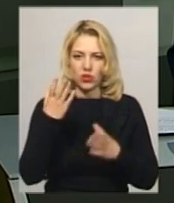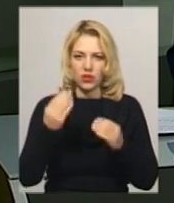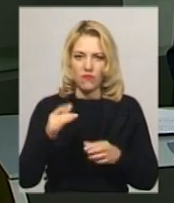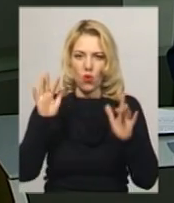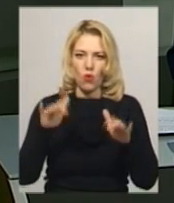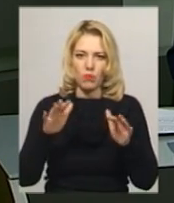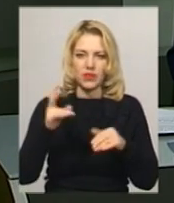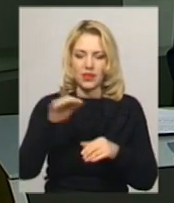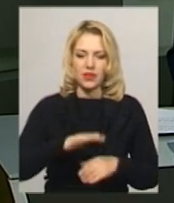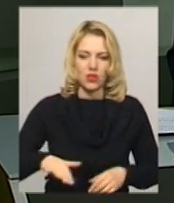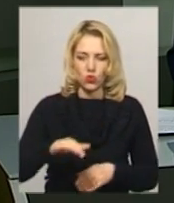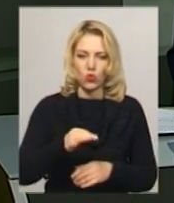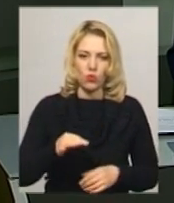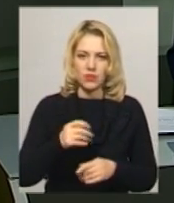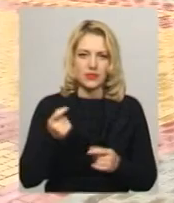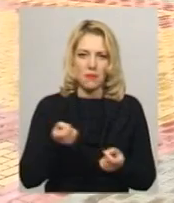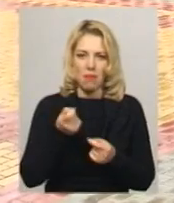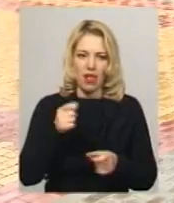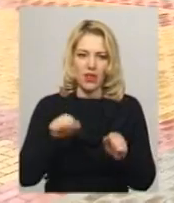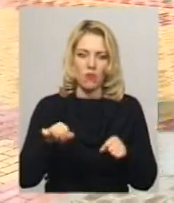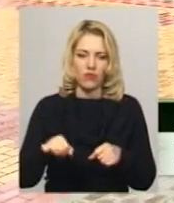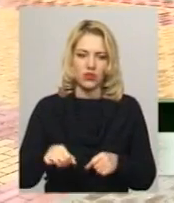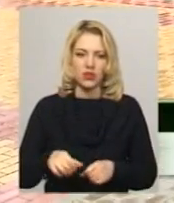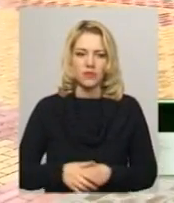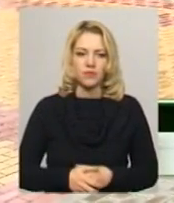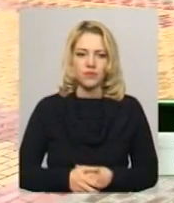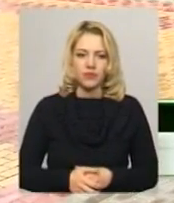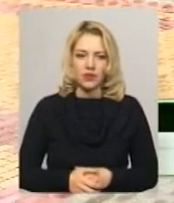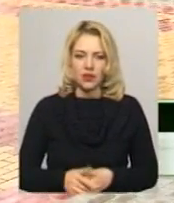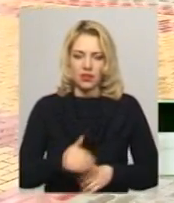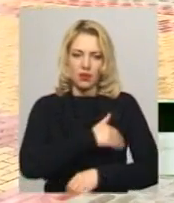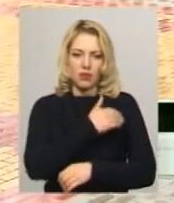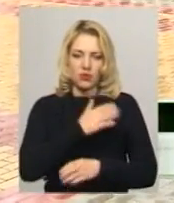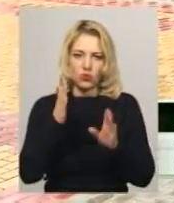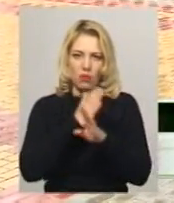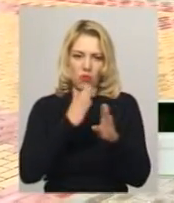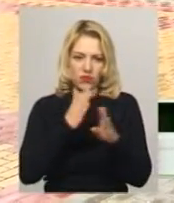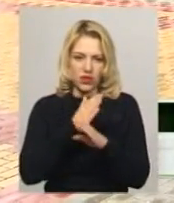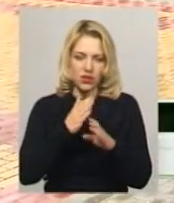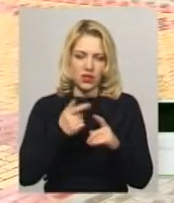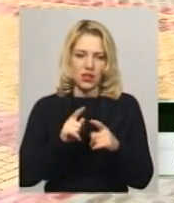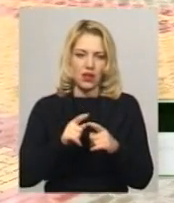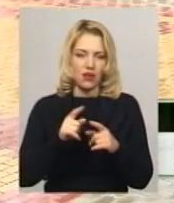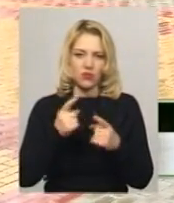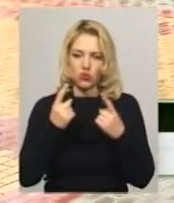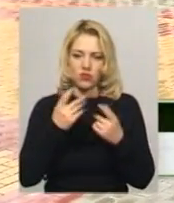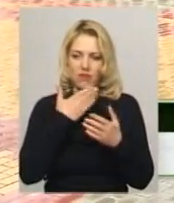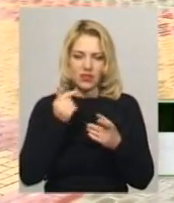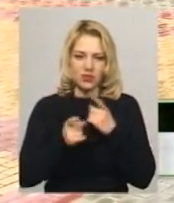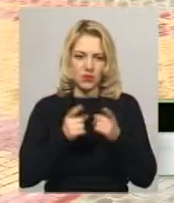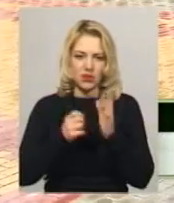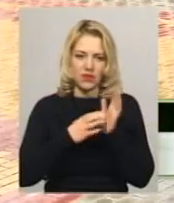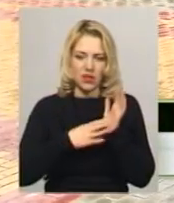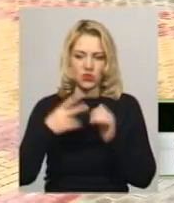на території області малоімовірні. Опади малоімовірні, температура повітря вночі суттєво не зміниться, 19